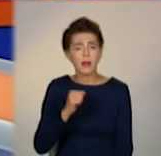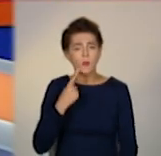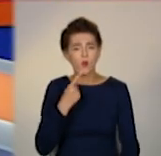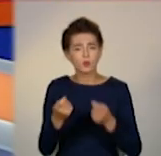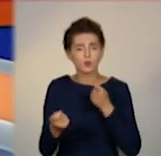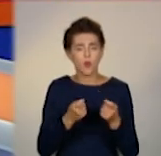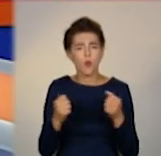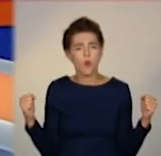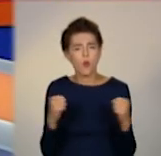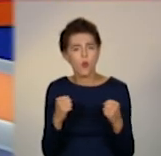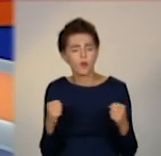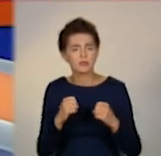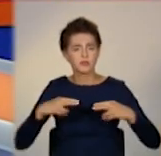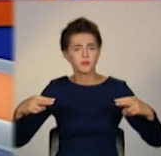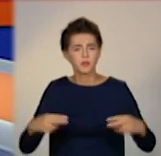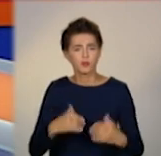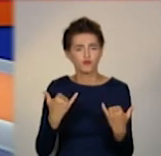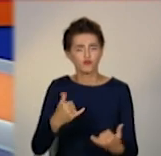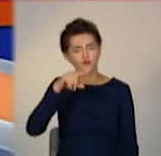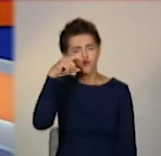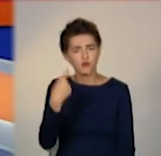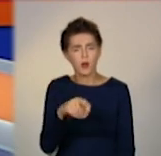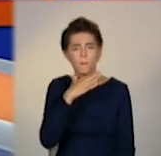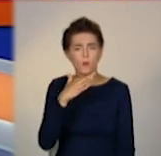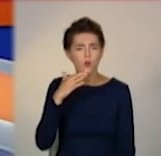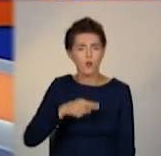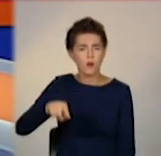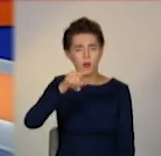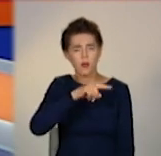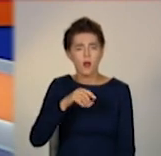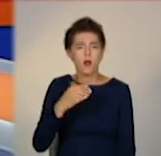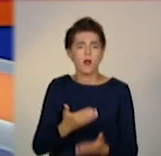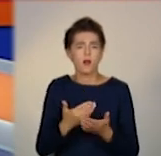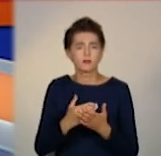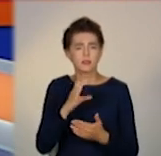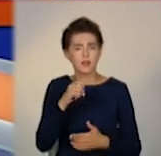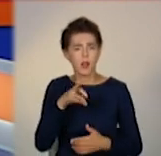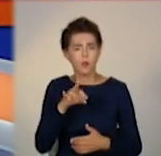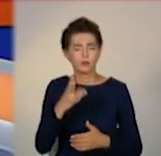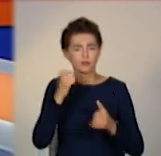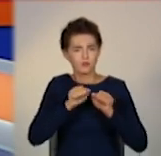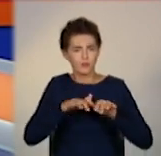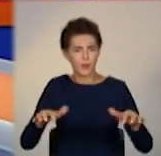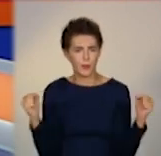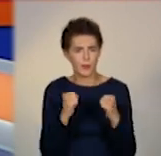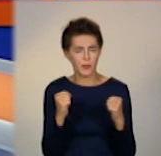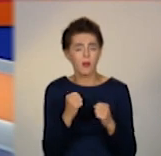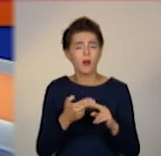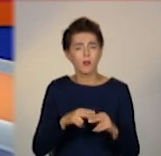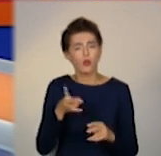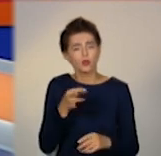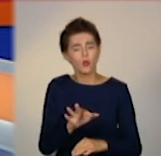Небезпечні охолоджувачі. Під час спеки більшості автовласників охоче вмикають у салоні кондиціонери. Однак їх